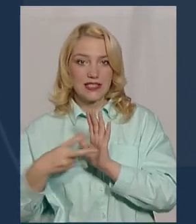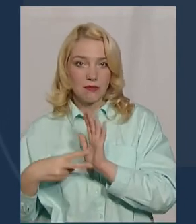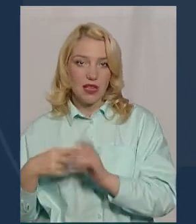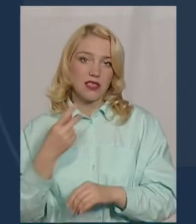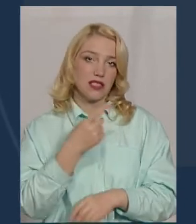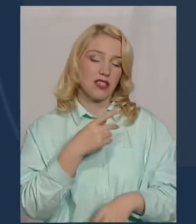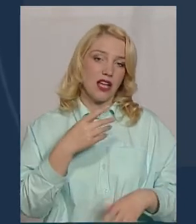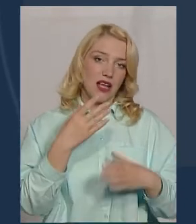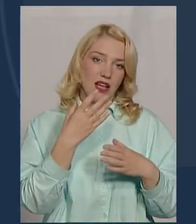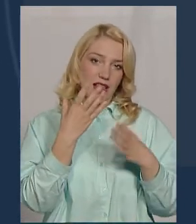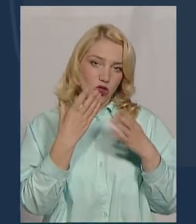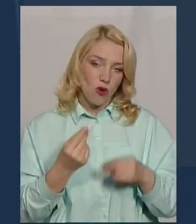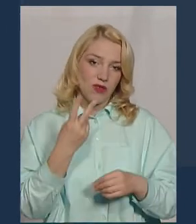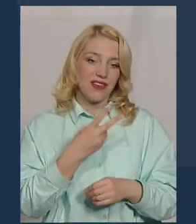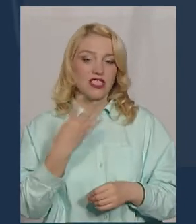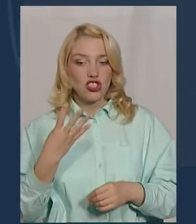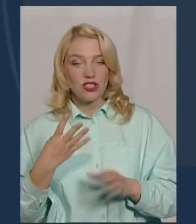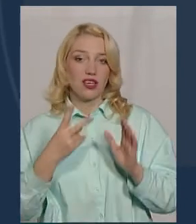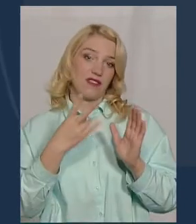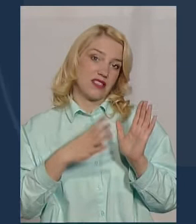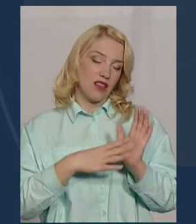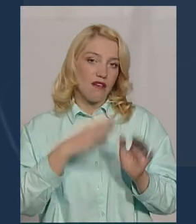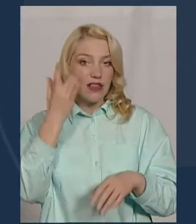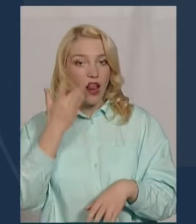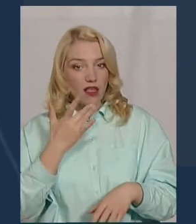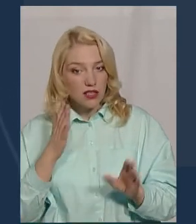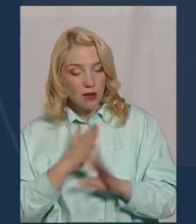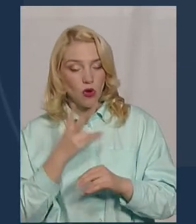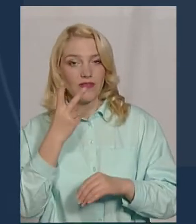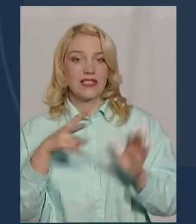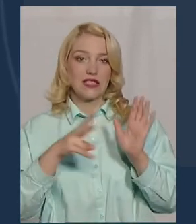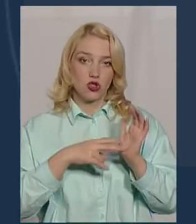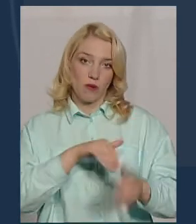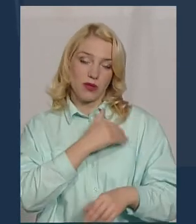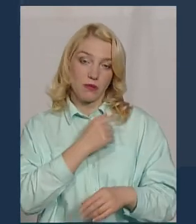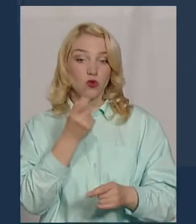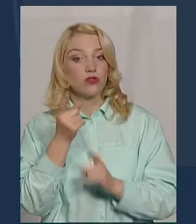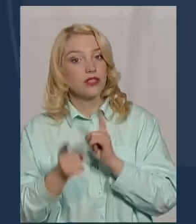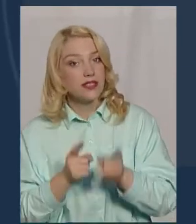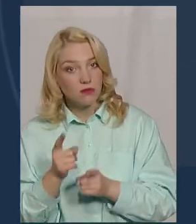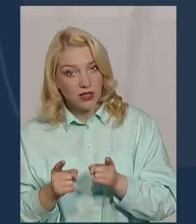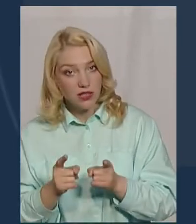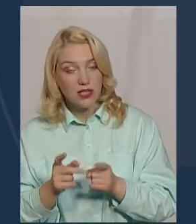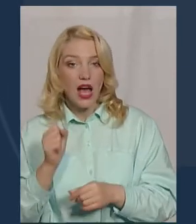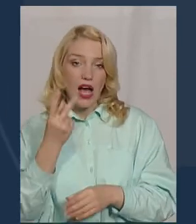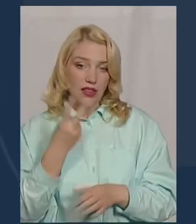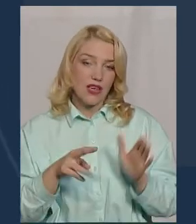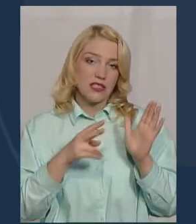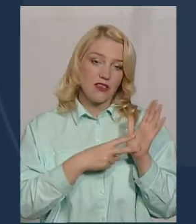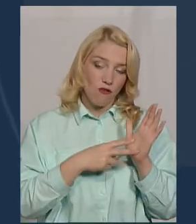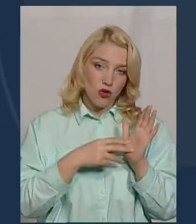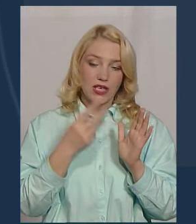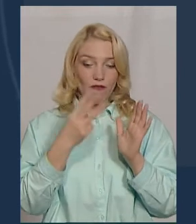24-29, досить літня. 27-го температура дещо знижиться. А 28